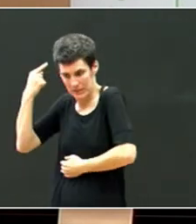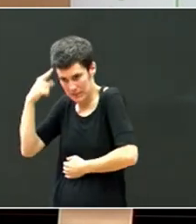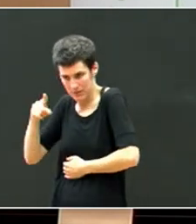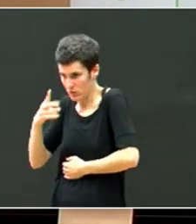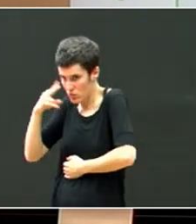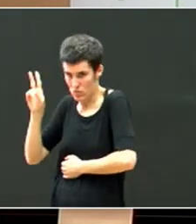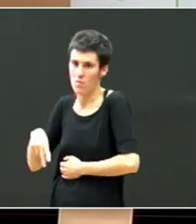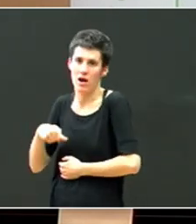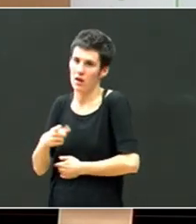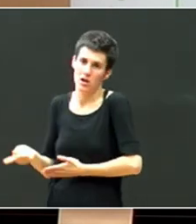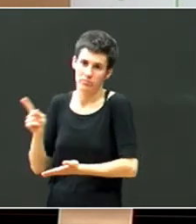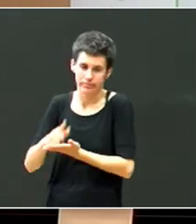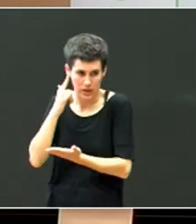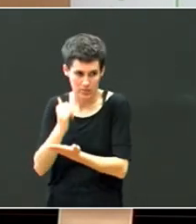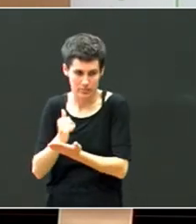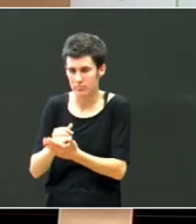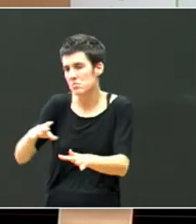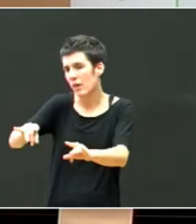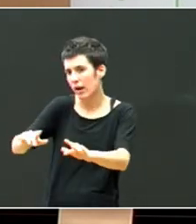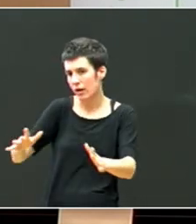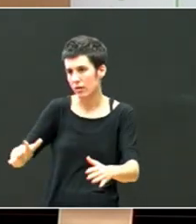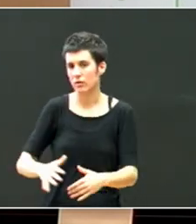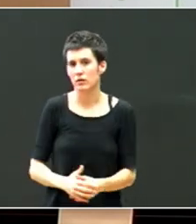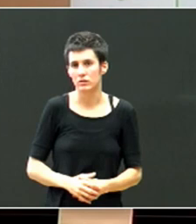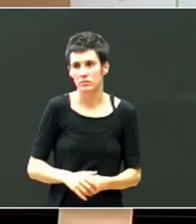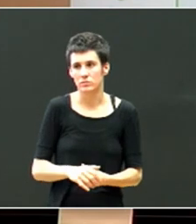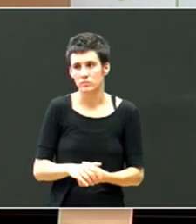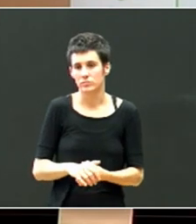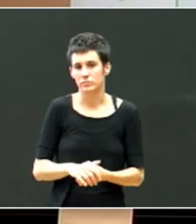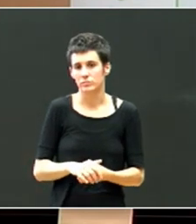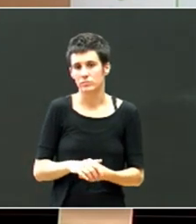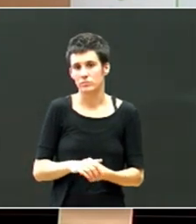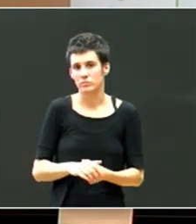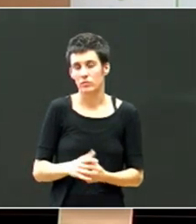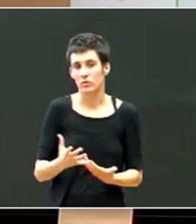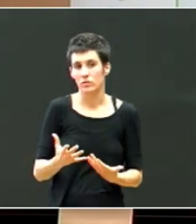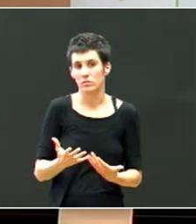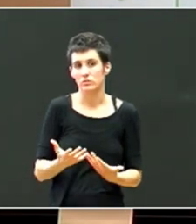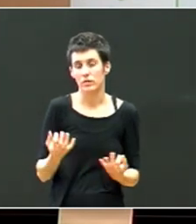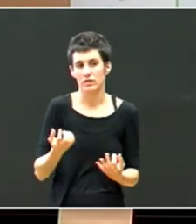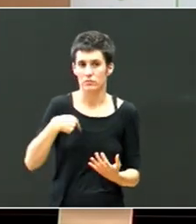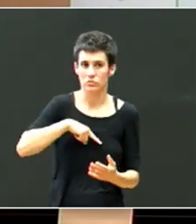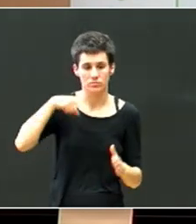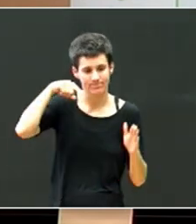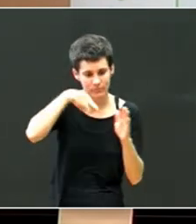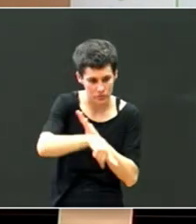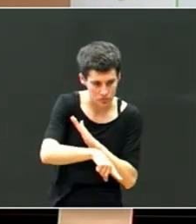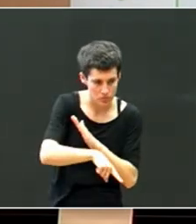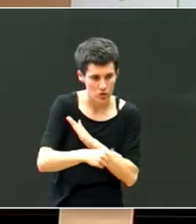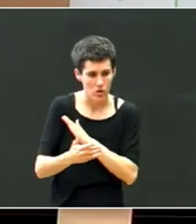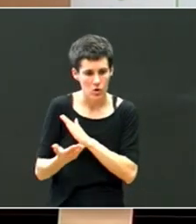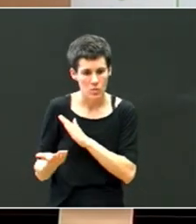horretaz behar bada, ba joango gara, zakontzen eta proposamenak bideratzen.